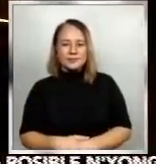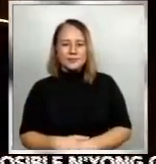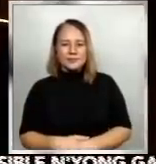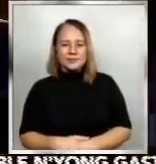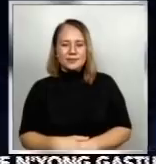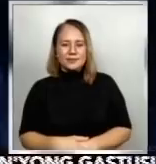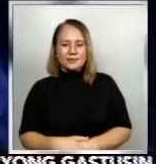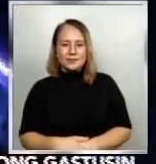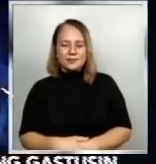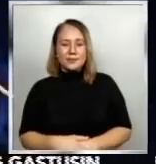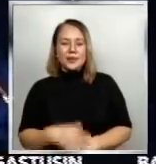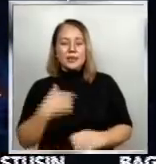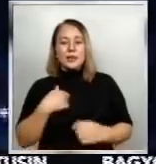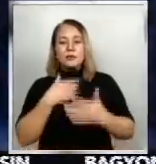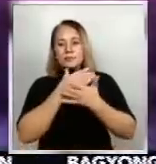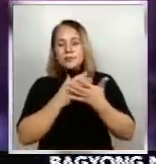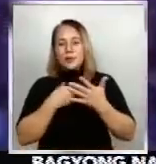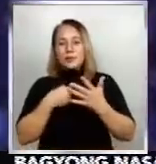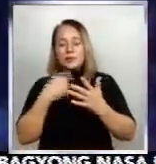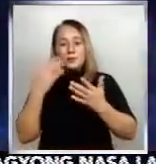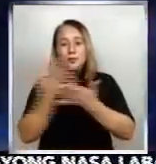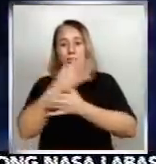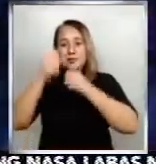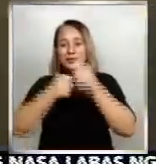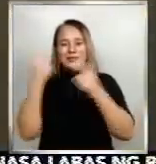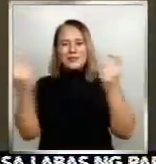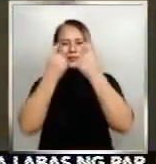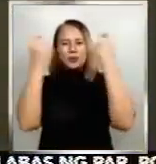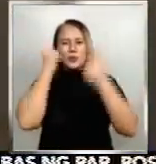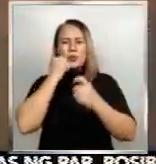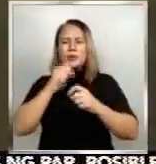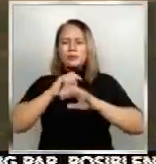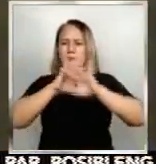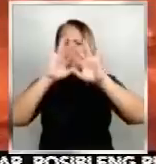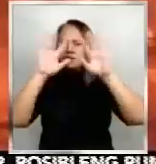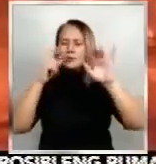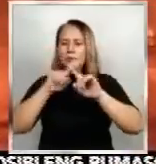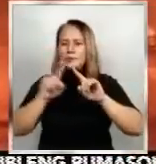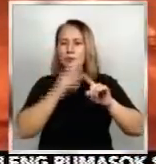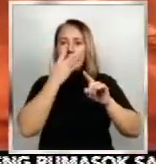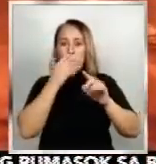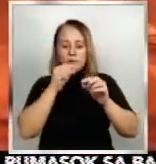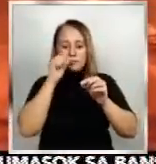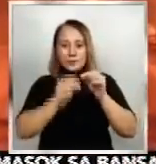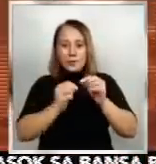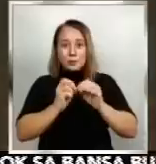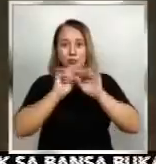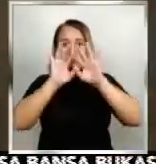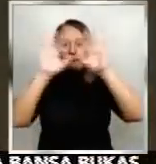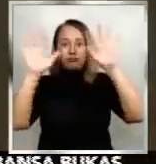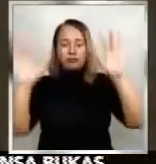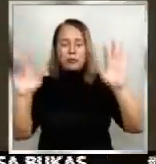Naging bahagi ng pagsalubong ng bagong taon ang mga ganitong makukulay na pailaw at nakakabingi mga paputok. Kadikit ng paniniwalang ang mga ito,